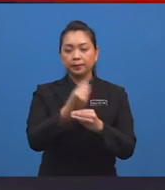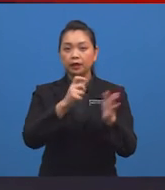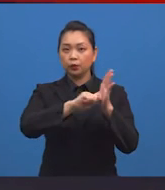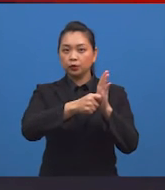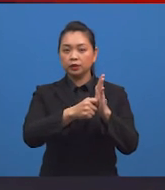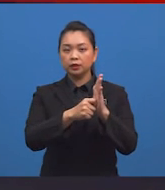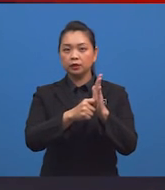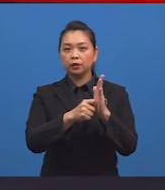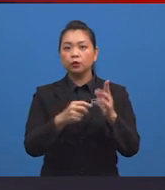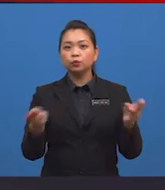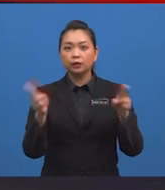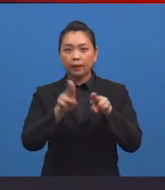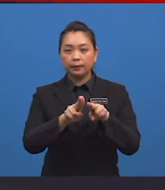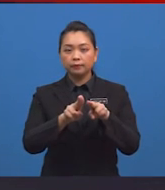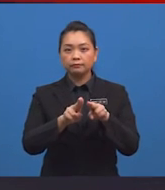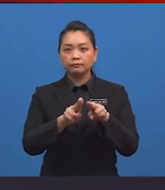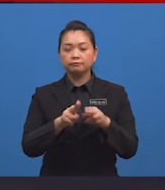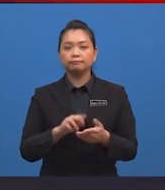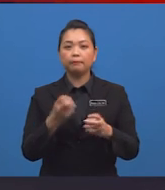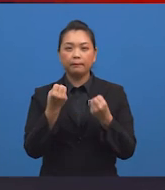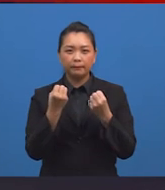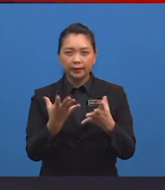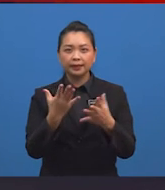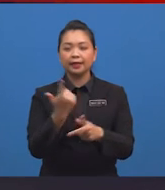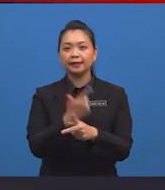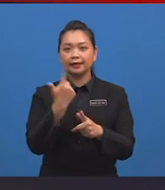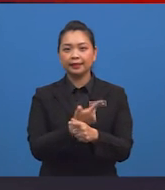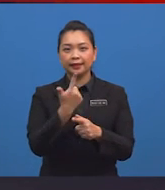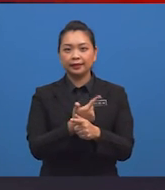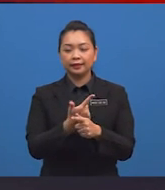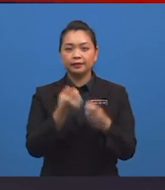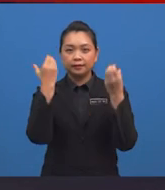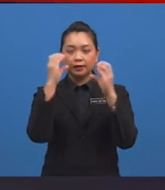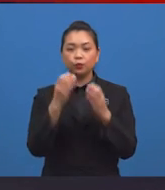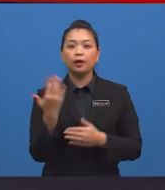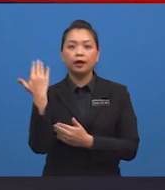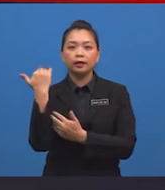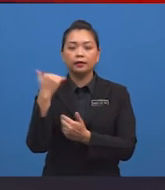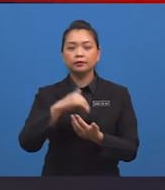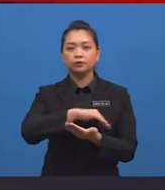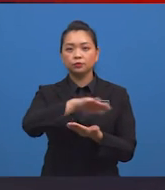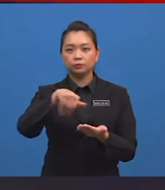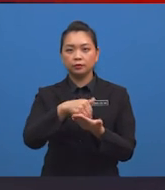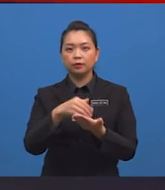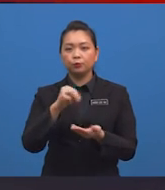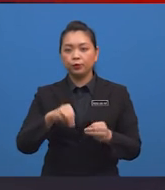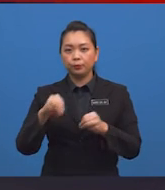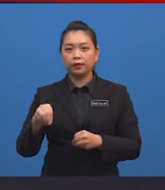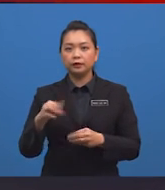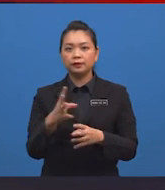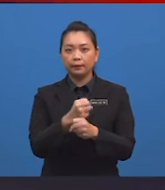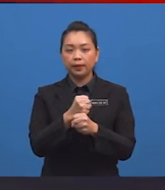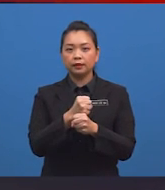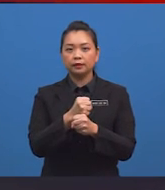Kunci utamanya adalah dengan memperbanyakkan latihan Cikgu doakan semoga murid-murid